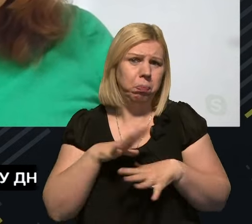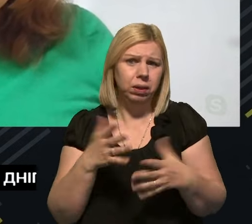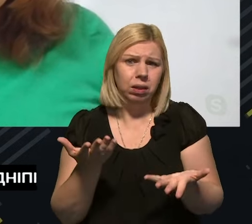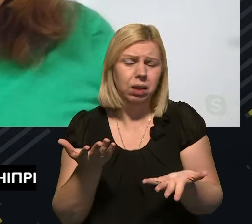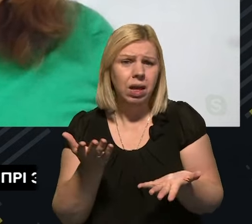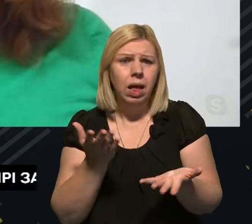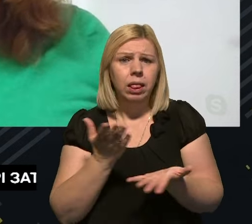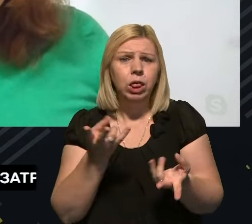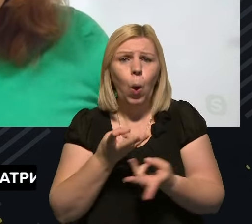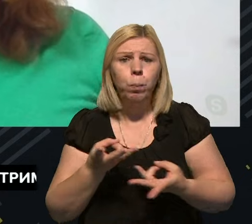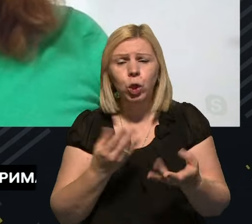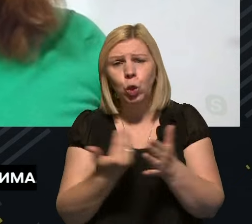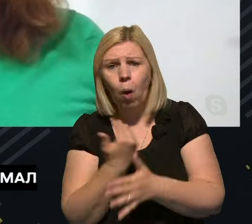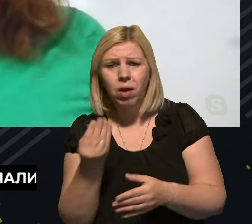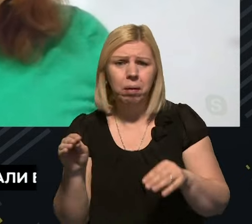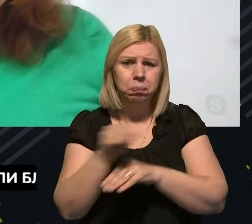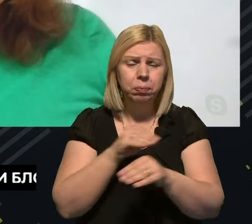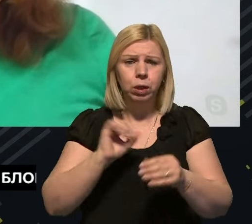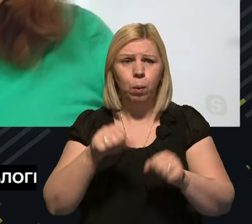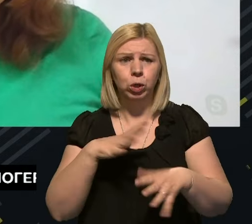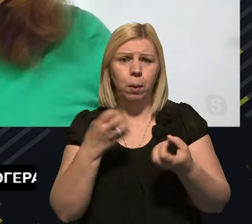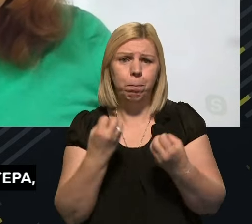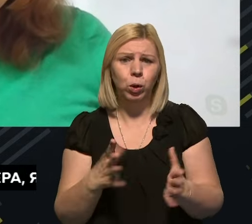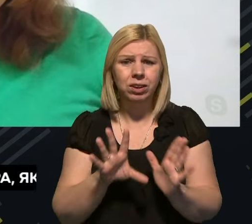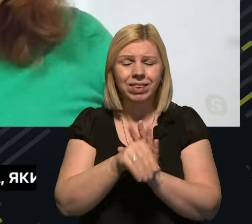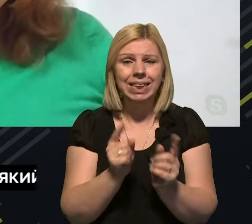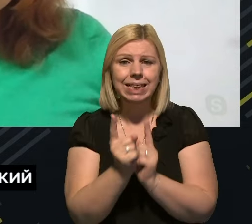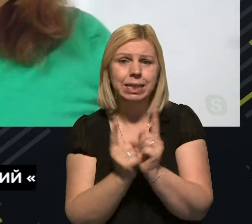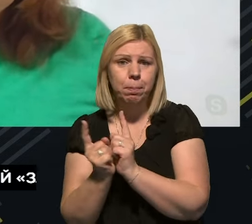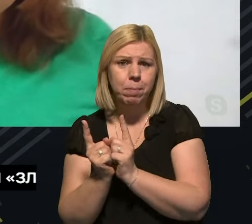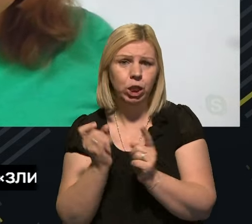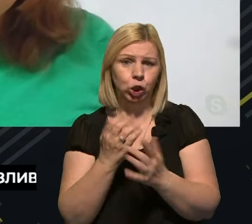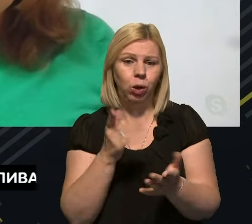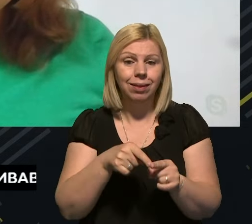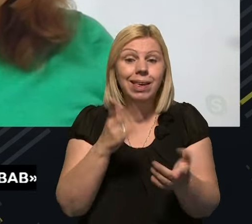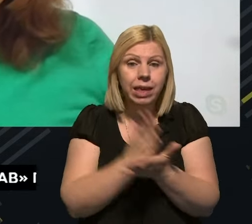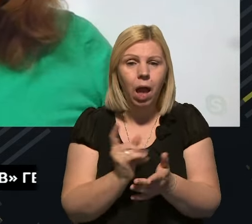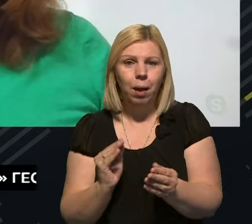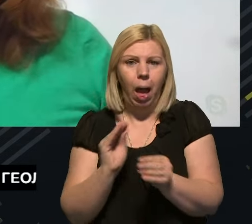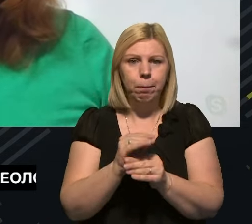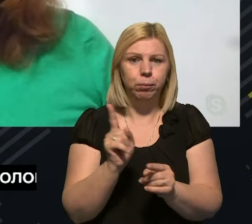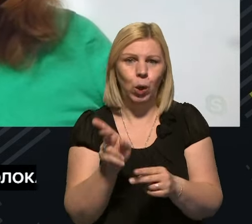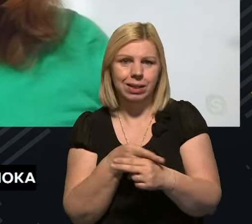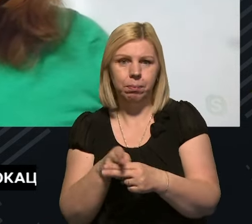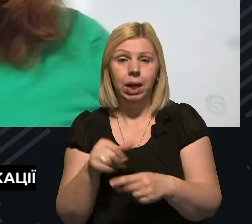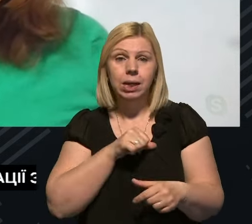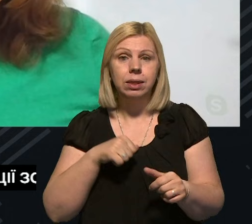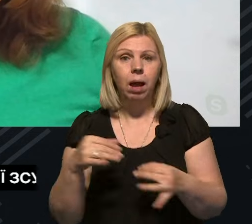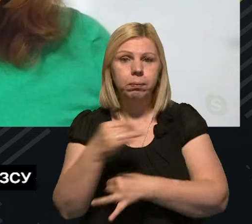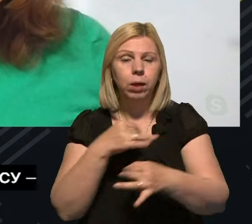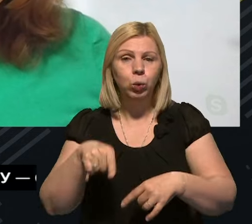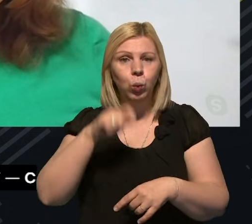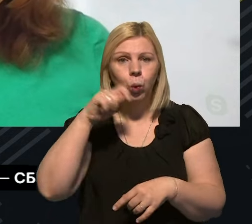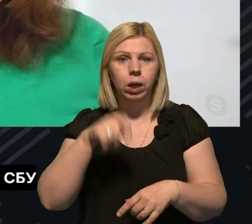завжди необхідність нового акта, там інколи це буде просто внесення змін до існуючого регулювання. Власне, сам процес переговорів. Тут